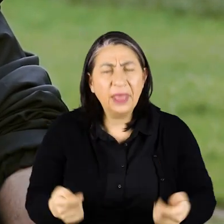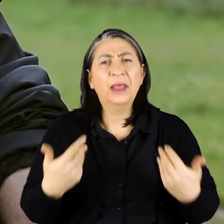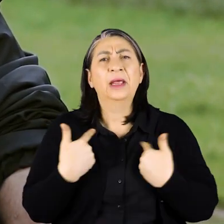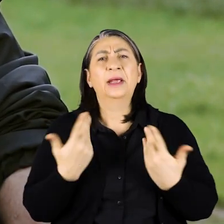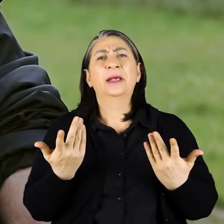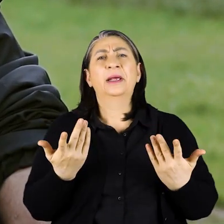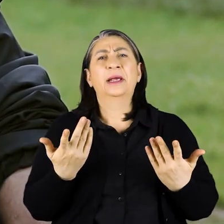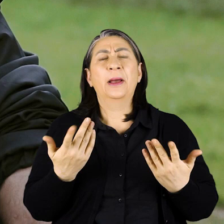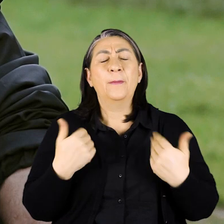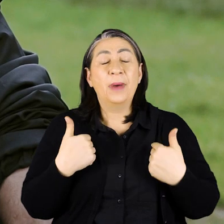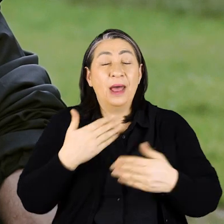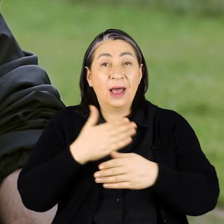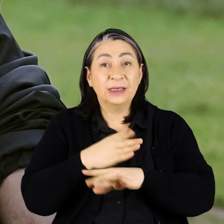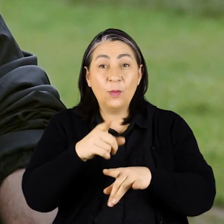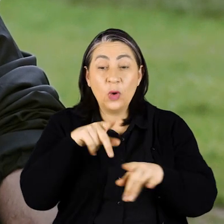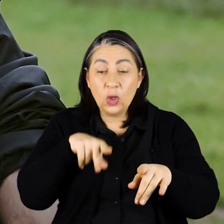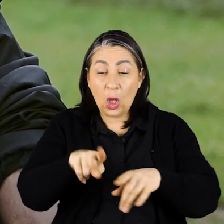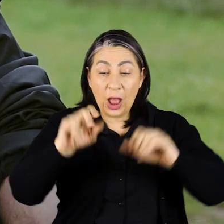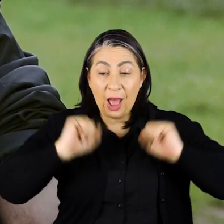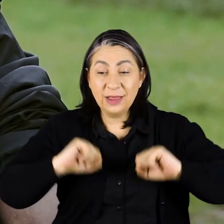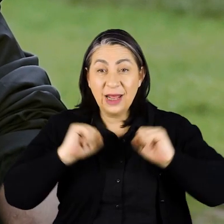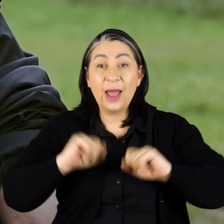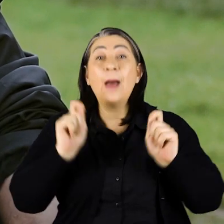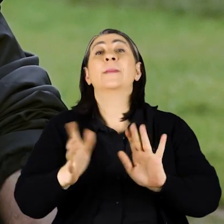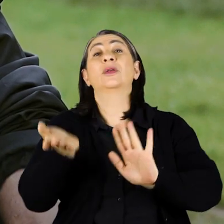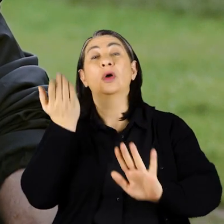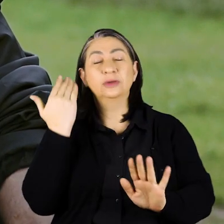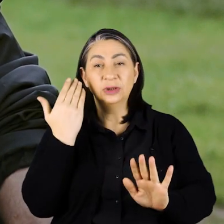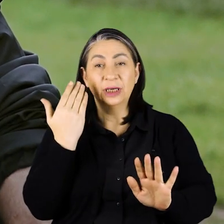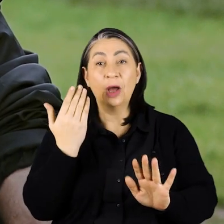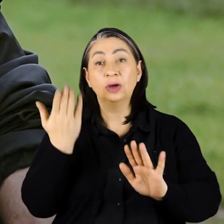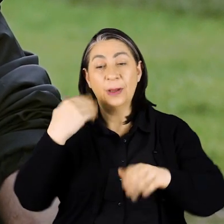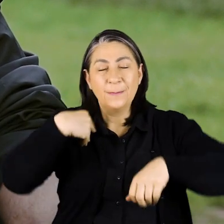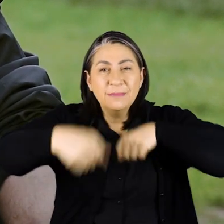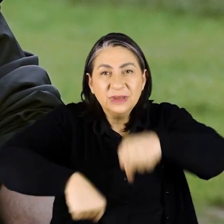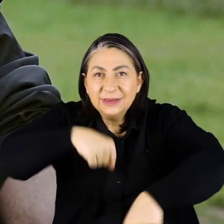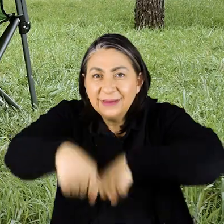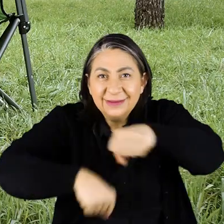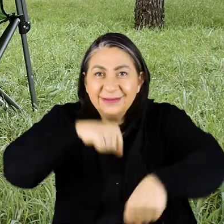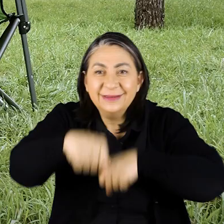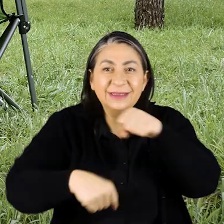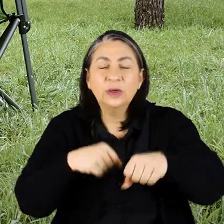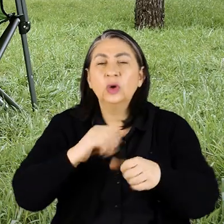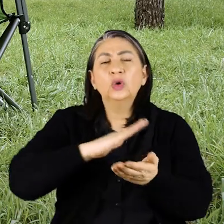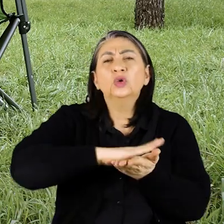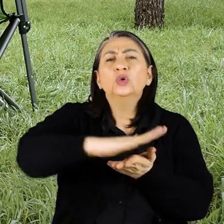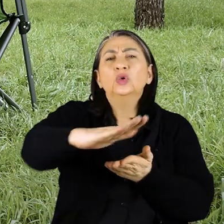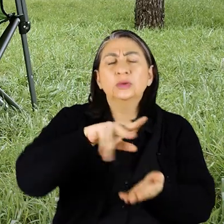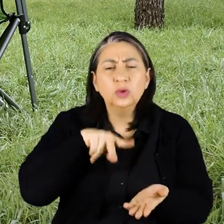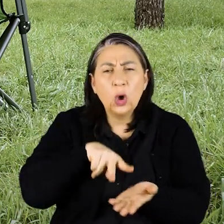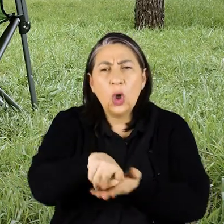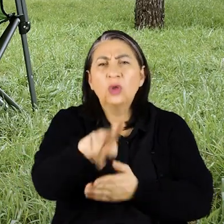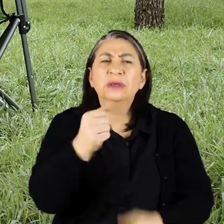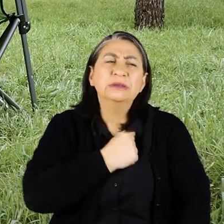Yani bana aslında bu şimdi yol antrenmanları yapmadan önce Önceki bisiklet hayatımda diyeyim Düz bir yolda gittik benim